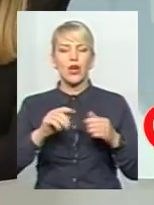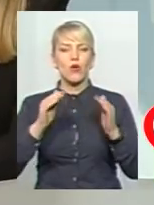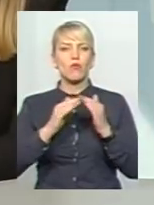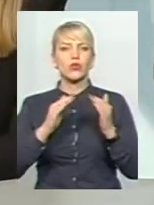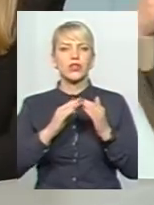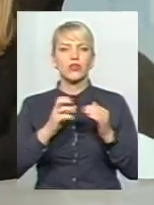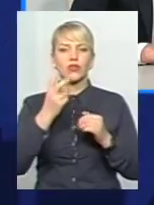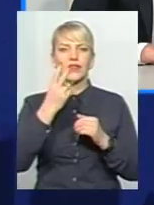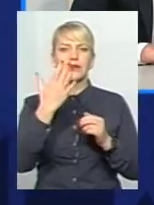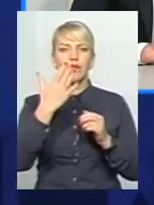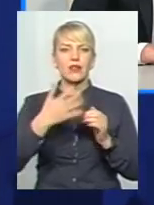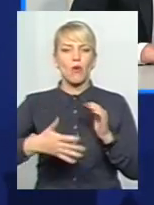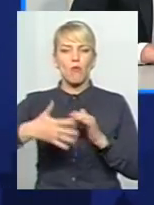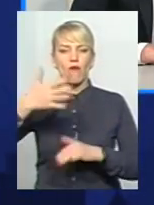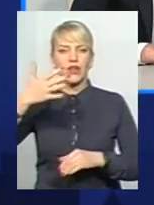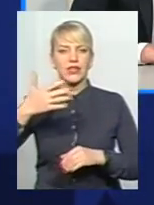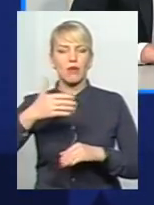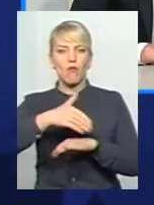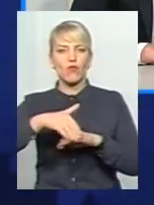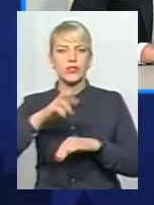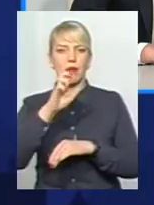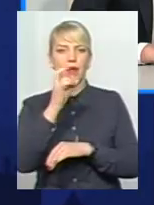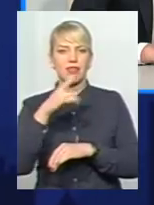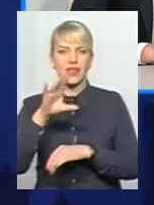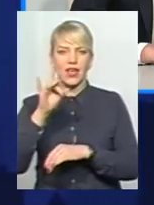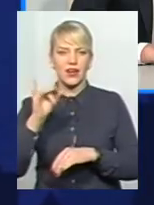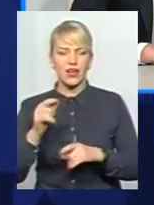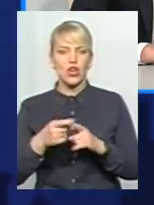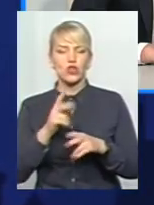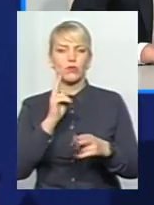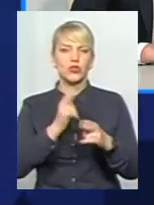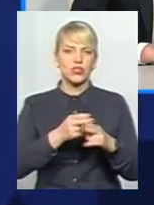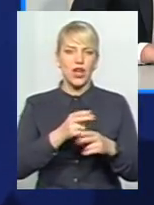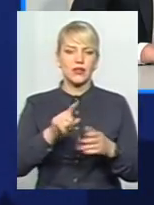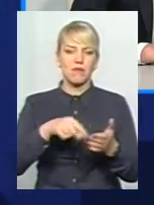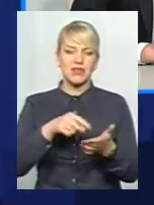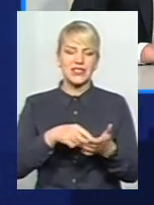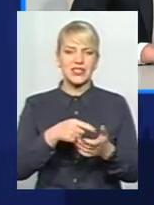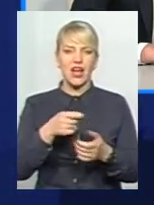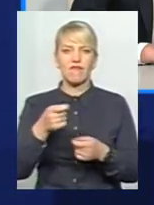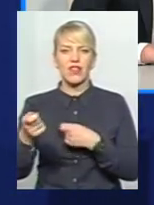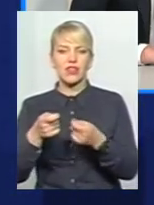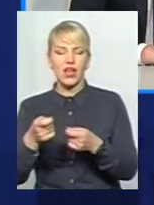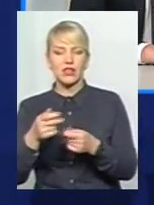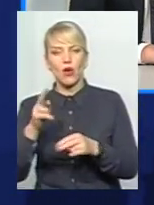-поверховий, який на березі Буга стоїть, що кажуть, блокує міська рада, то будують його, ще не будують, якісь там сваї стоять.